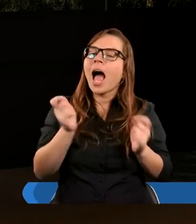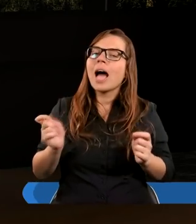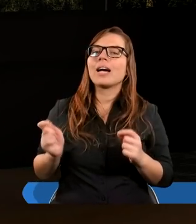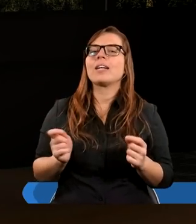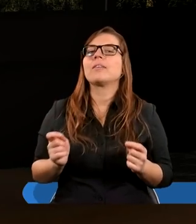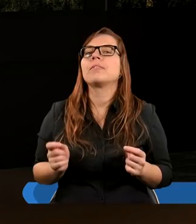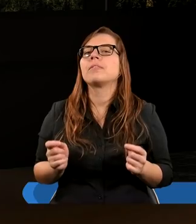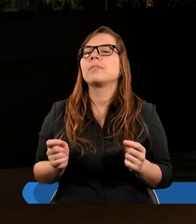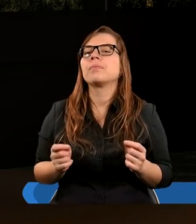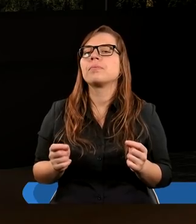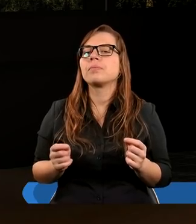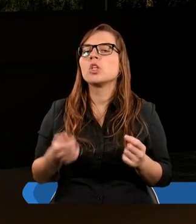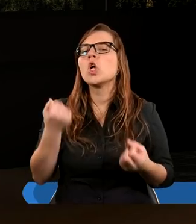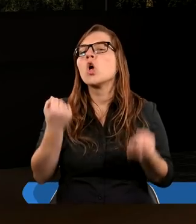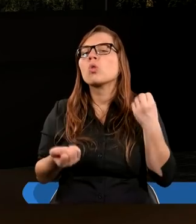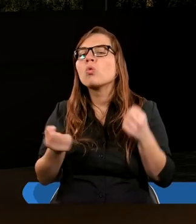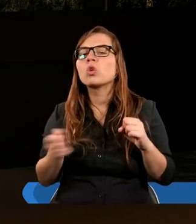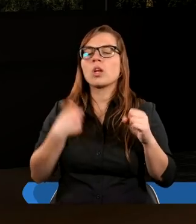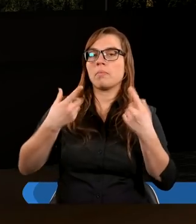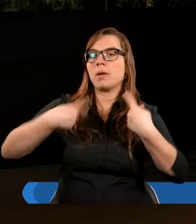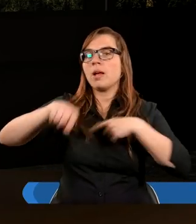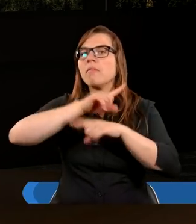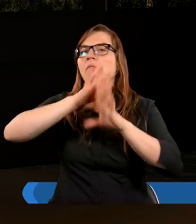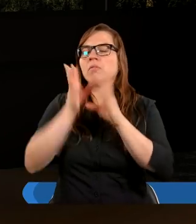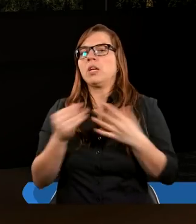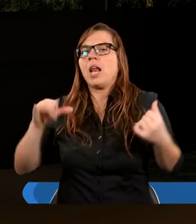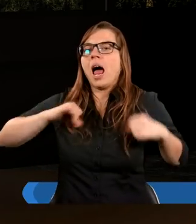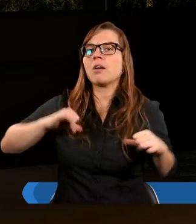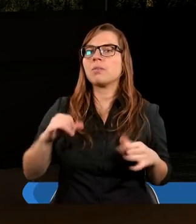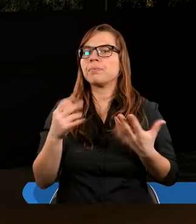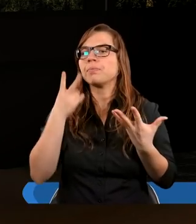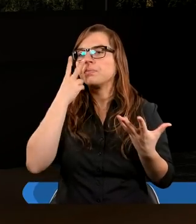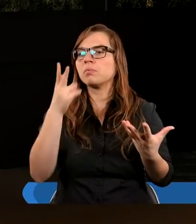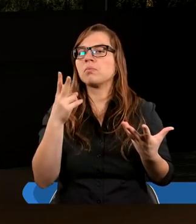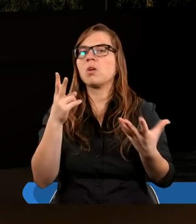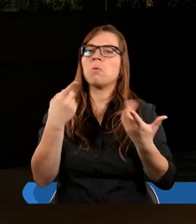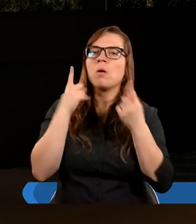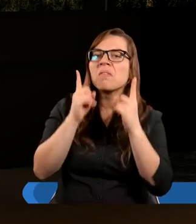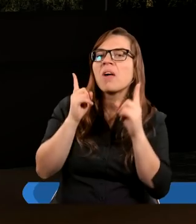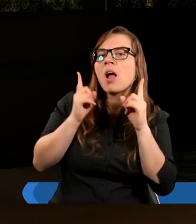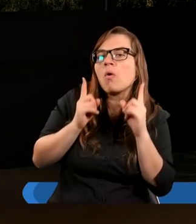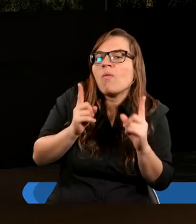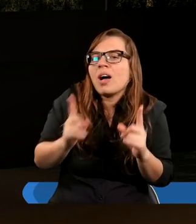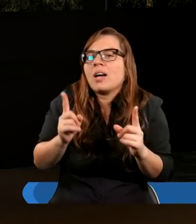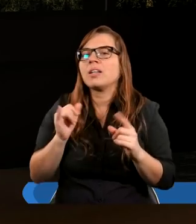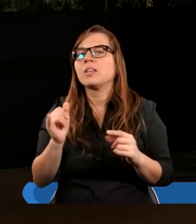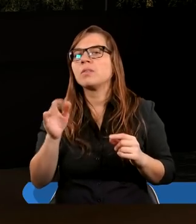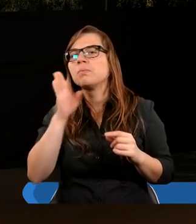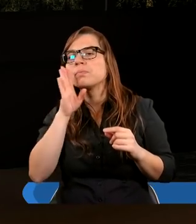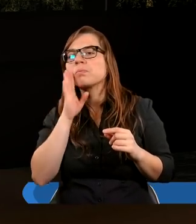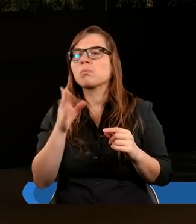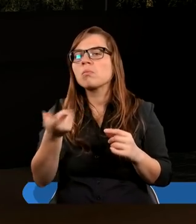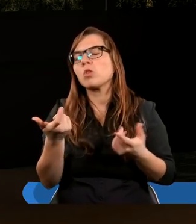trudno, żeby wszyscy teraz na siebie lub sobie zwracali uwagę i jakby